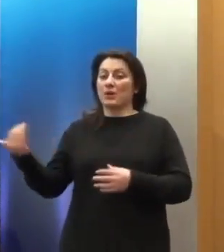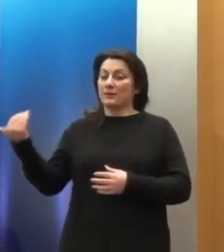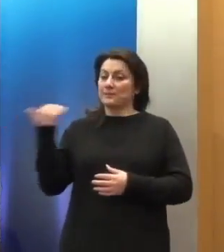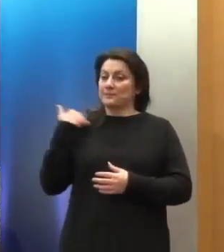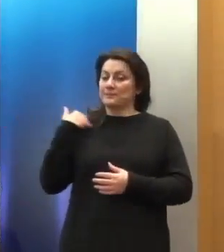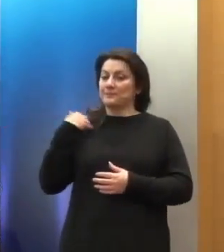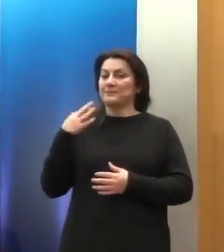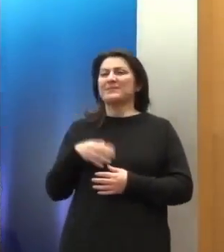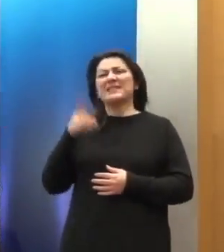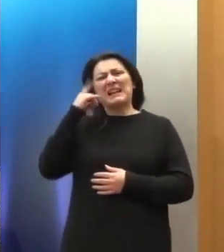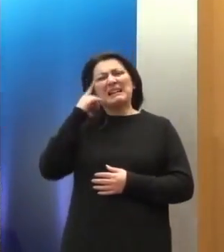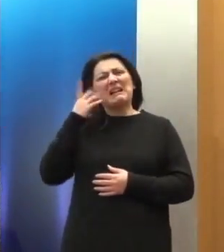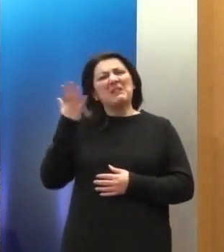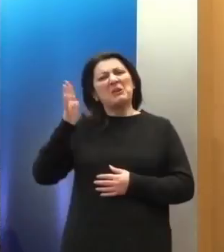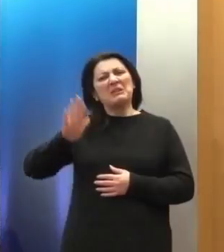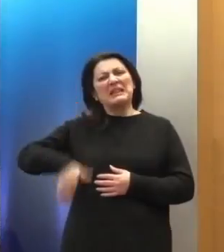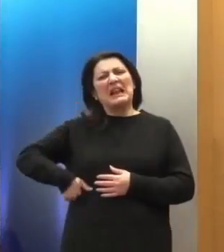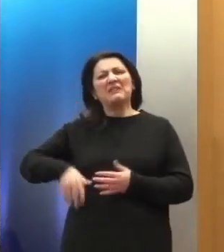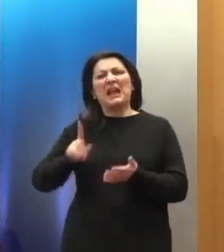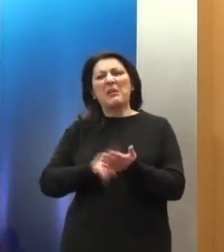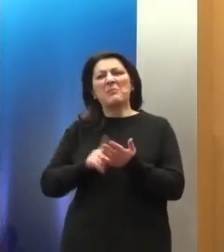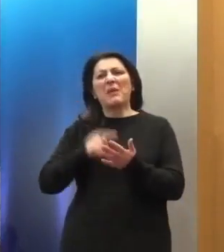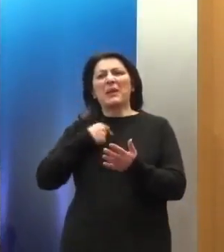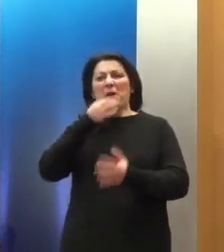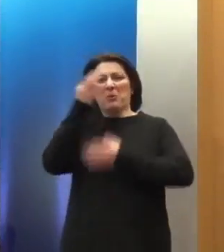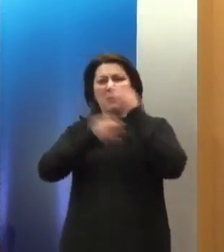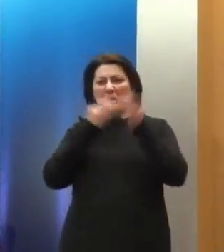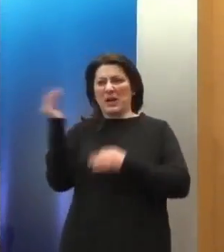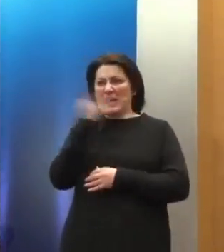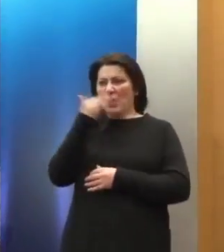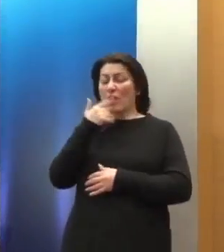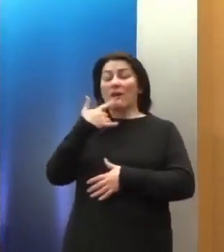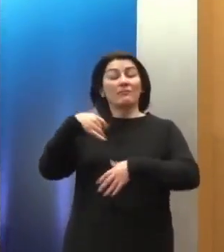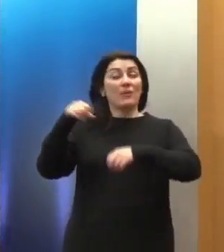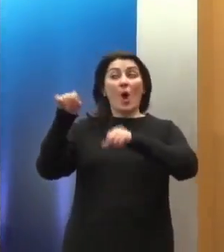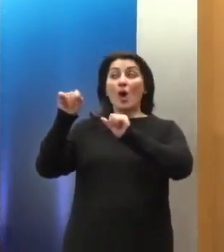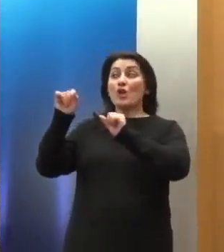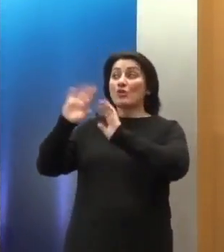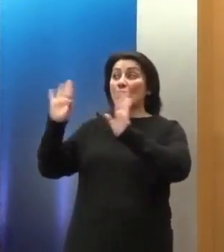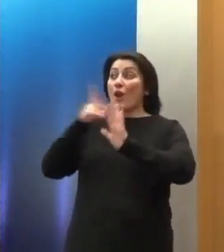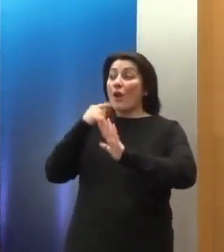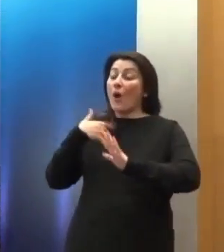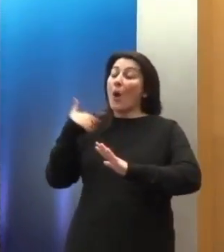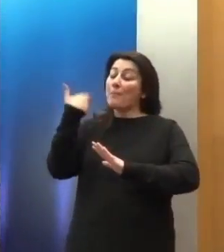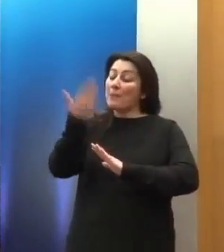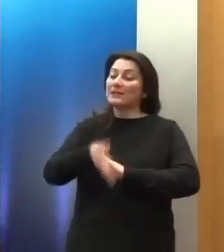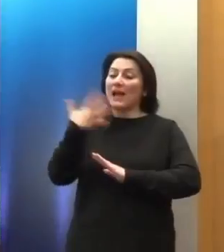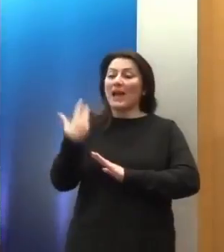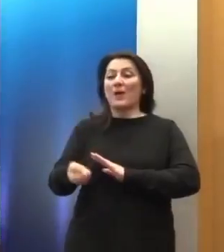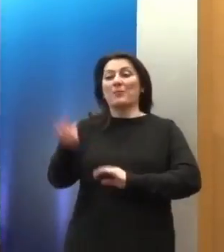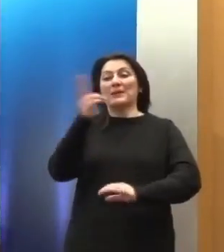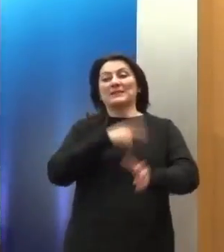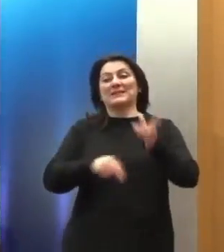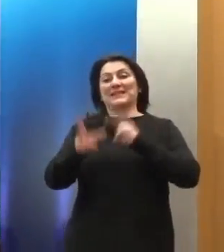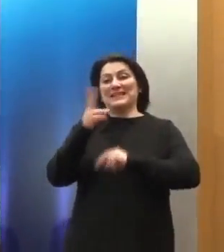Καταλαβαίνω ότι επειδή με τελευταία μάλλον πρέπει να τελειώσω άμεσα. Όχι, όχι, γιατί έχουμε και συζήτηση μετά. Έχουμε και συζήτηση. Από πρέπει να τελειώσω